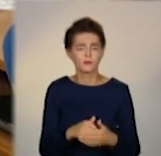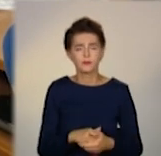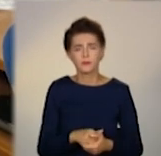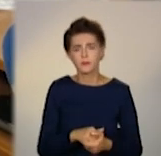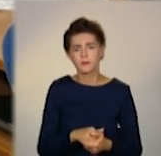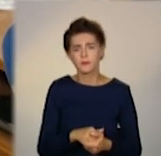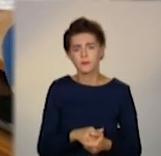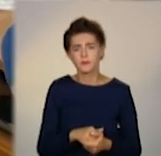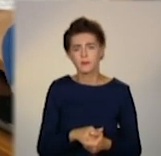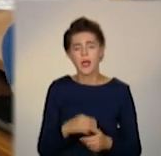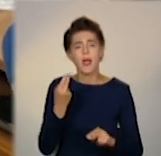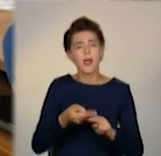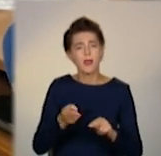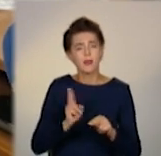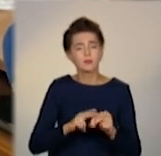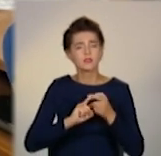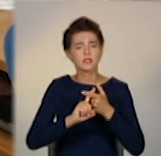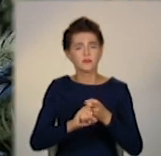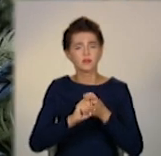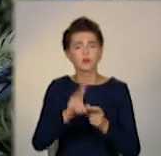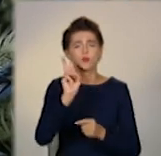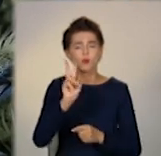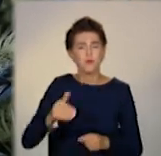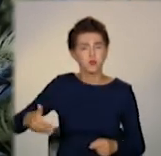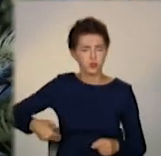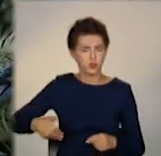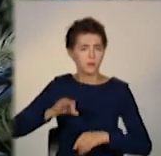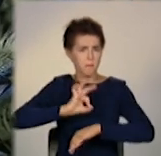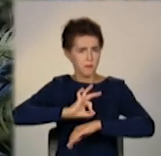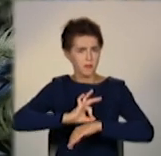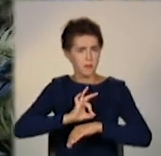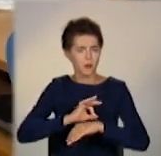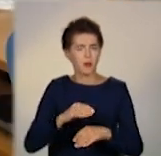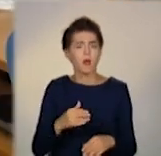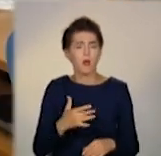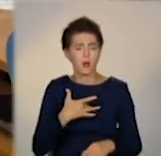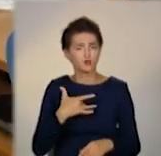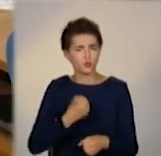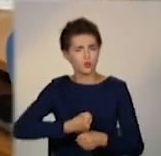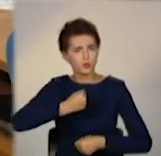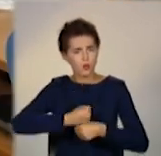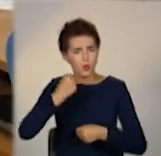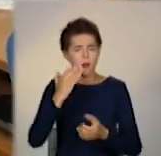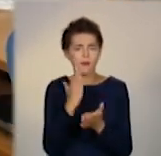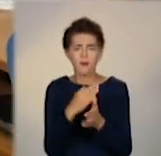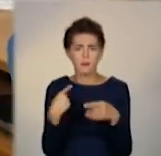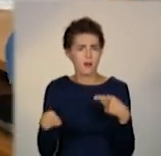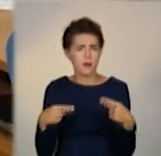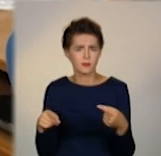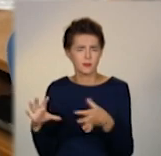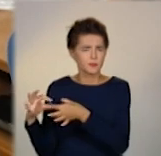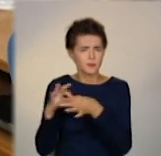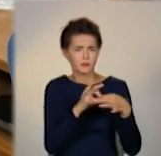Це, що стосується хронічної пацієнтної недостатньості. Просто, якщо є додаткові заболівання,